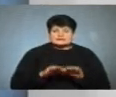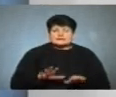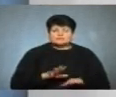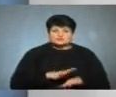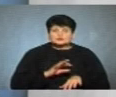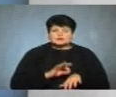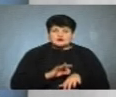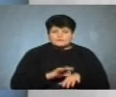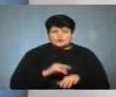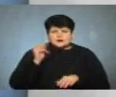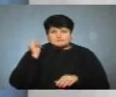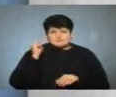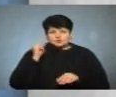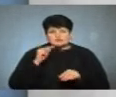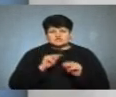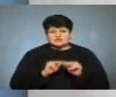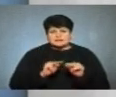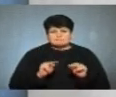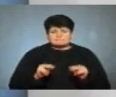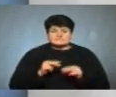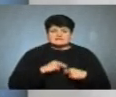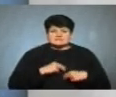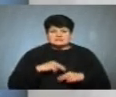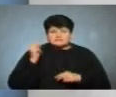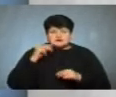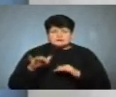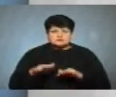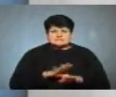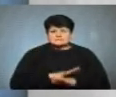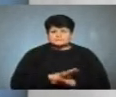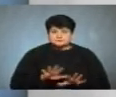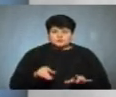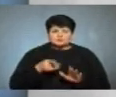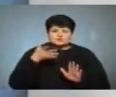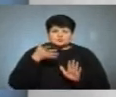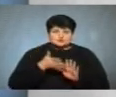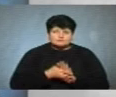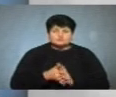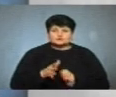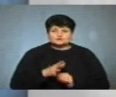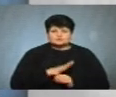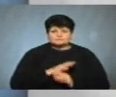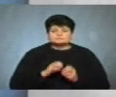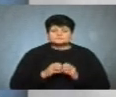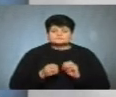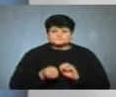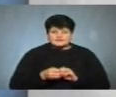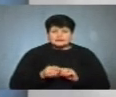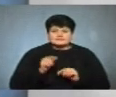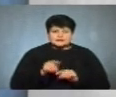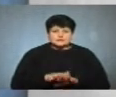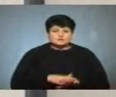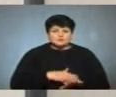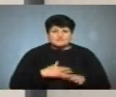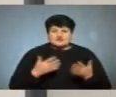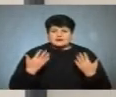хворих і педагогічних працівників. Тобто, навчальний процес не відбувався. Тут зрозуміло, що був певний збій. І таких довгих